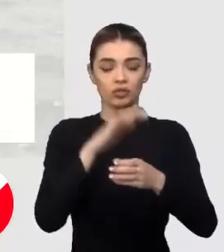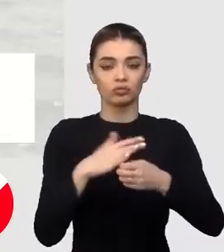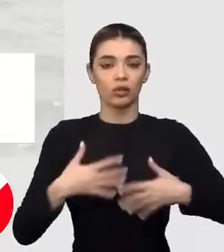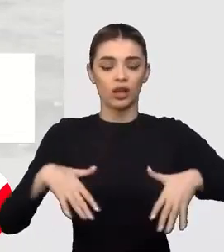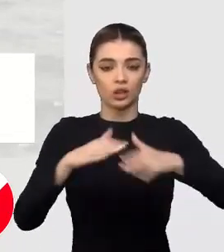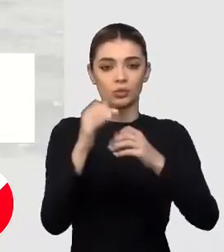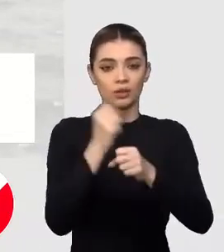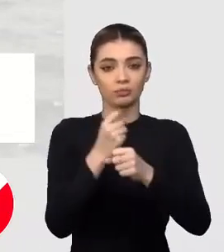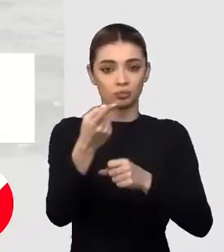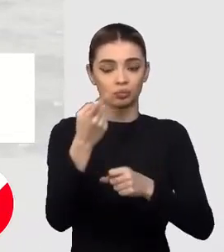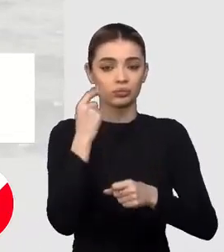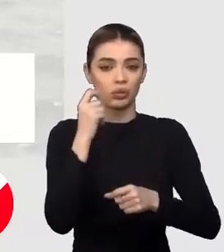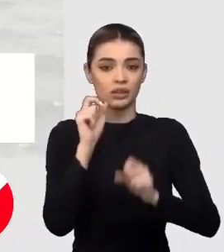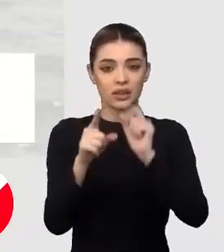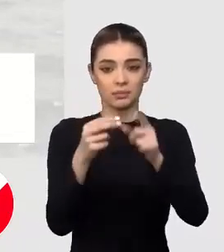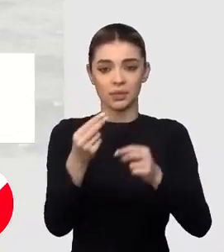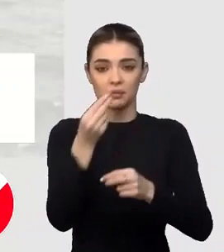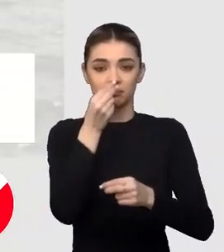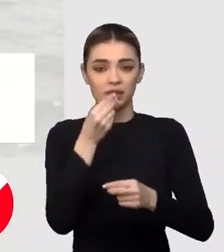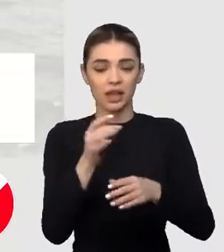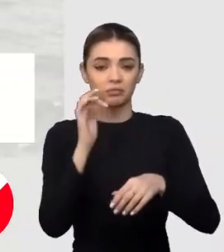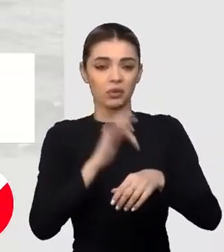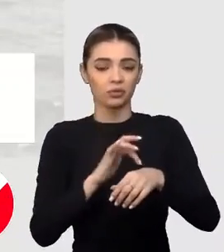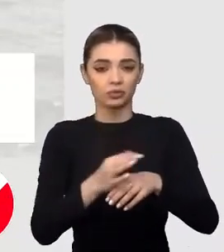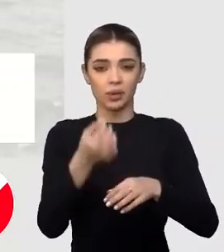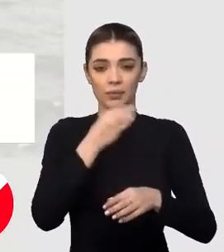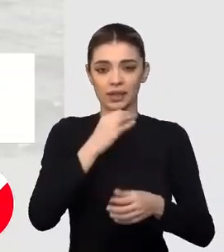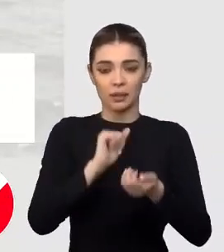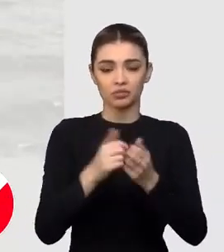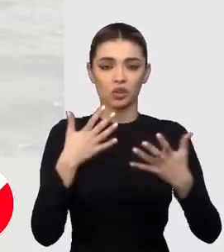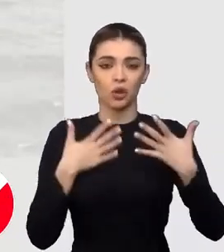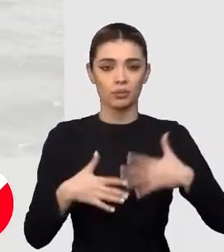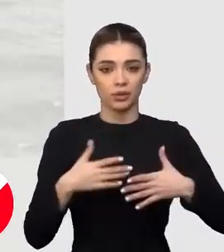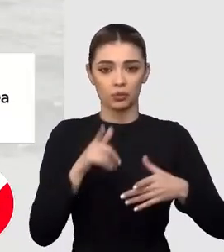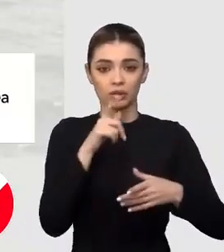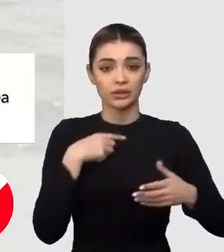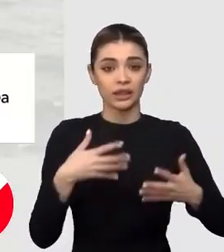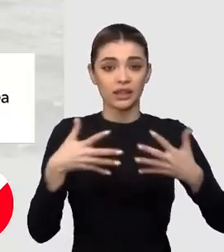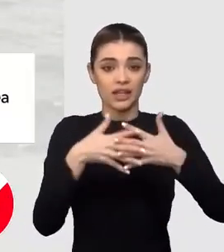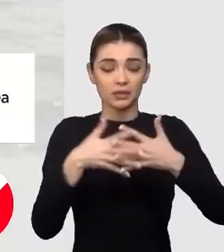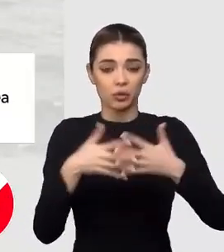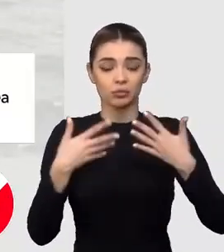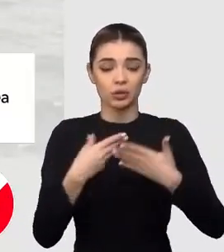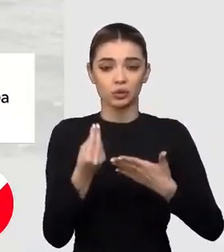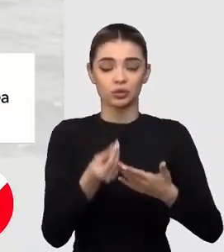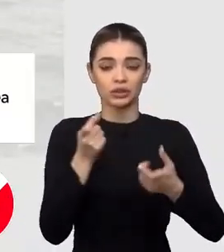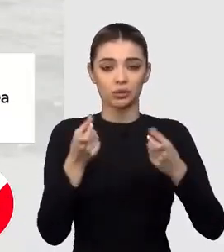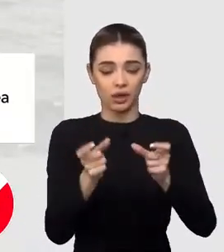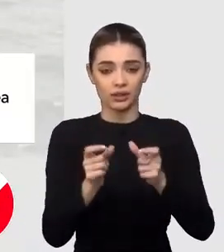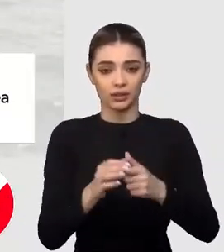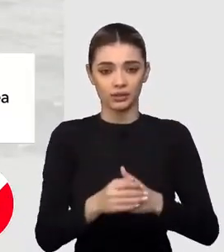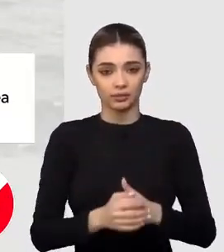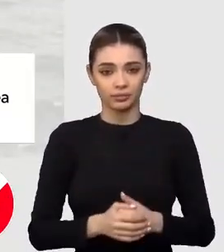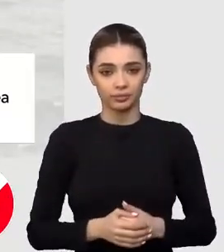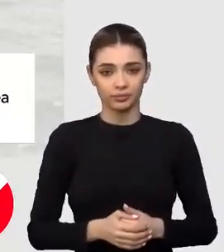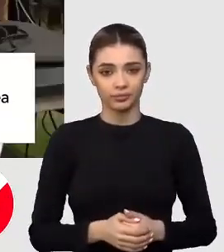lume care poate să transporte alimente consumabile, medicale și echipamente în zonele de război în siguranță.